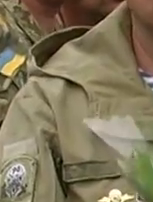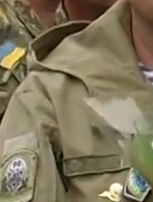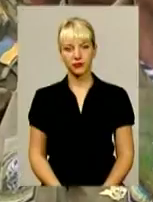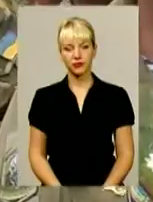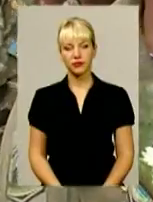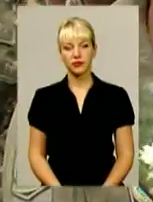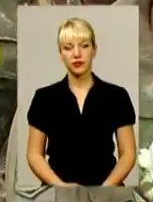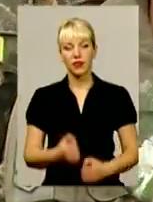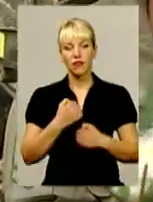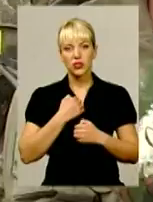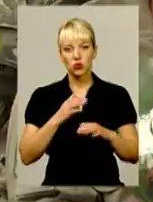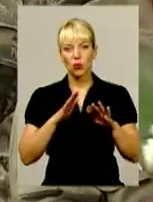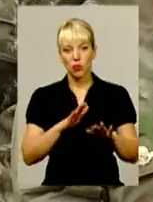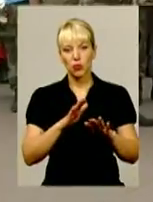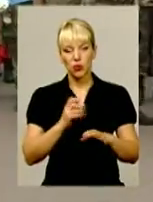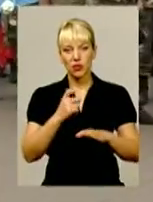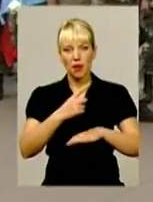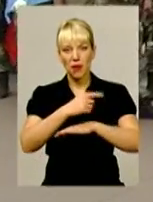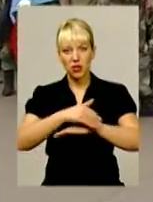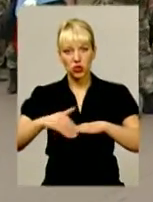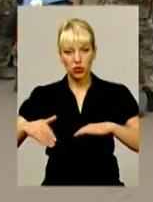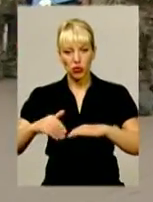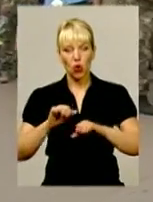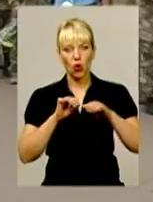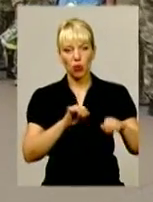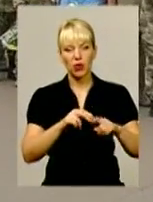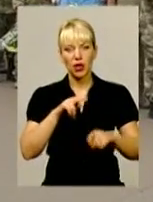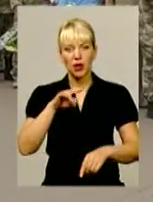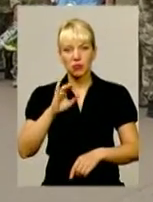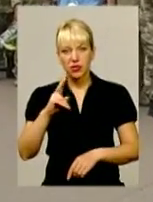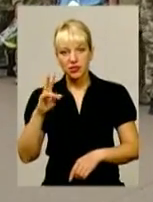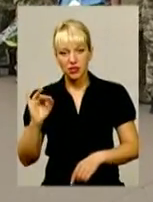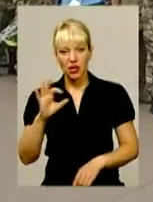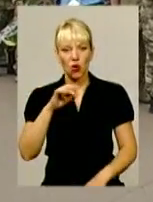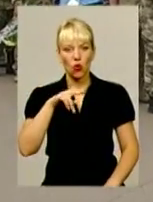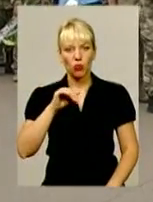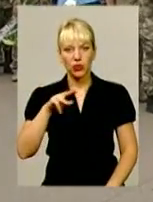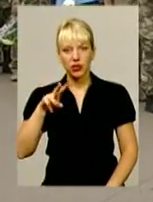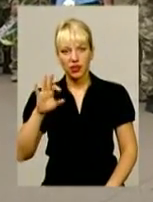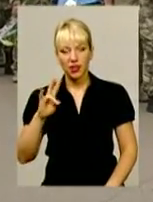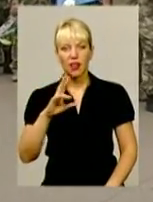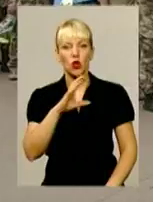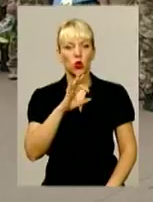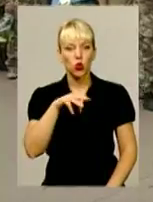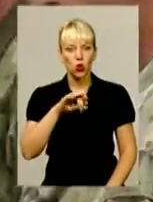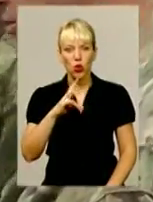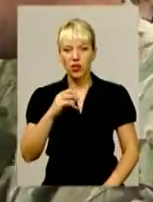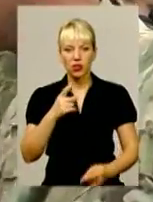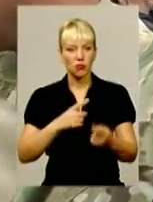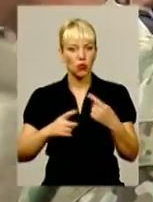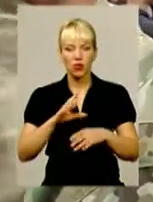Військові перебували на першій лінії оборони. Піски, водяне, опитне тоненьке, розповідає Володимир Ткачук. Повернулися не всі.